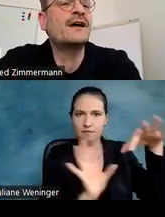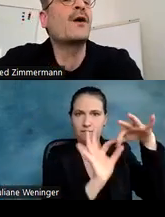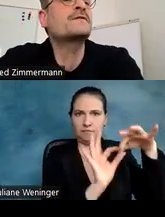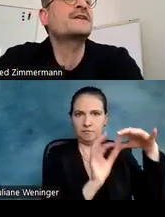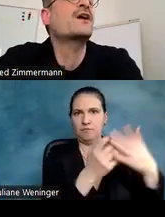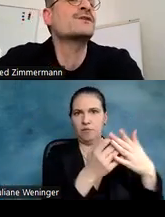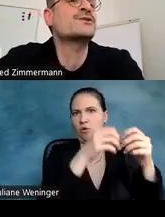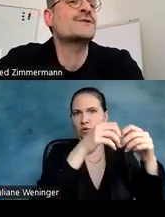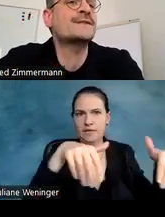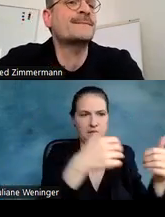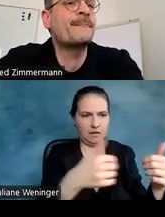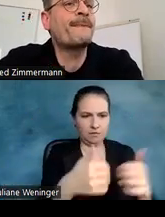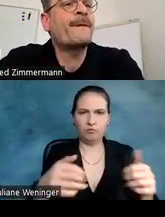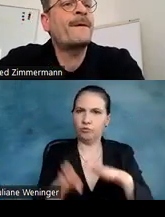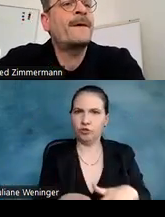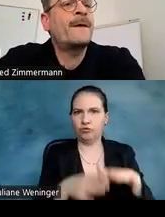und auch wieder unterstützen.